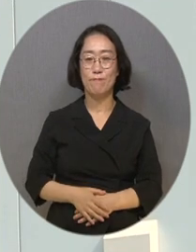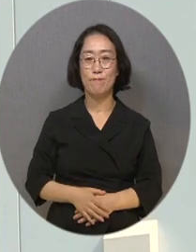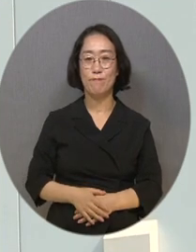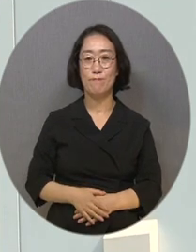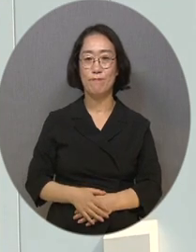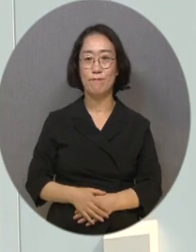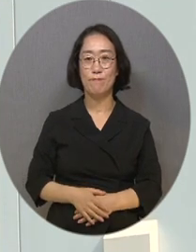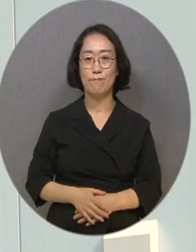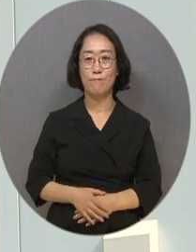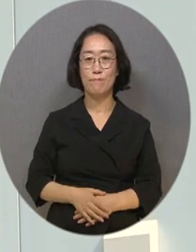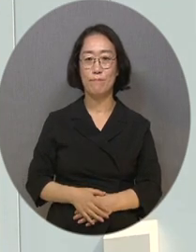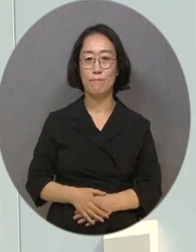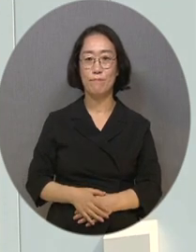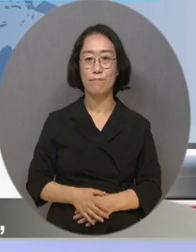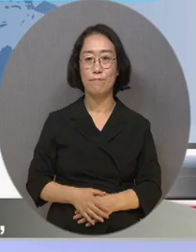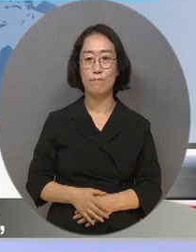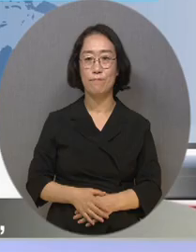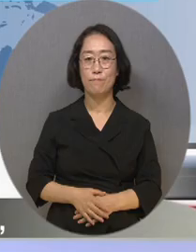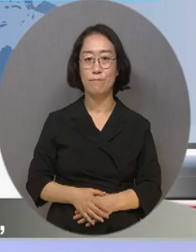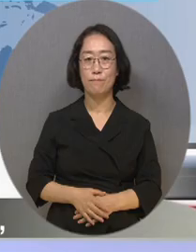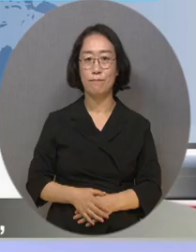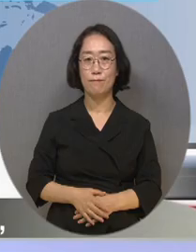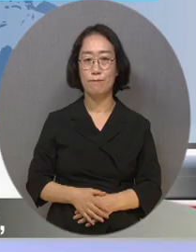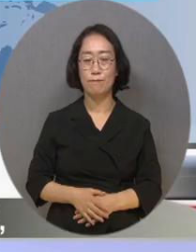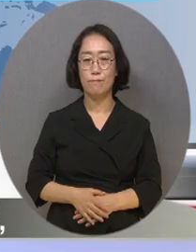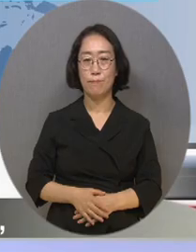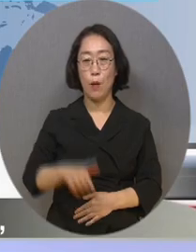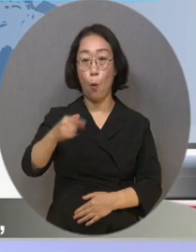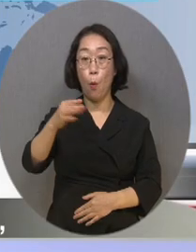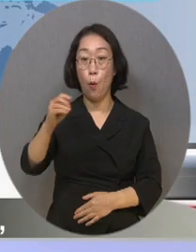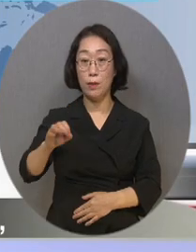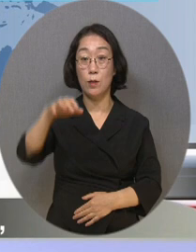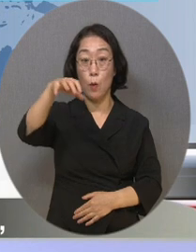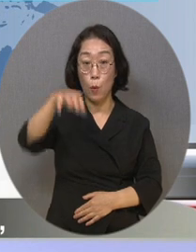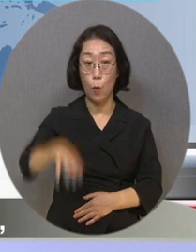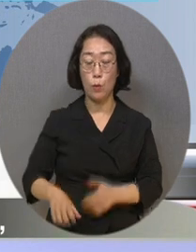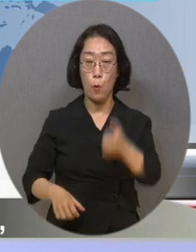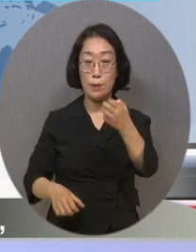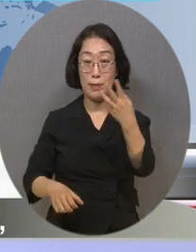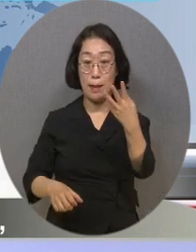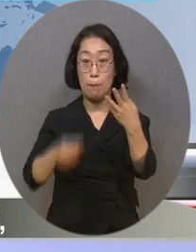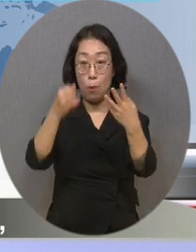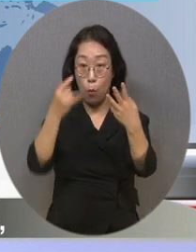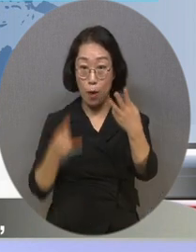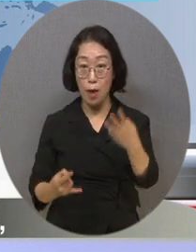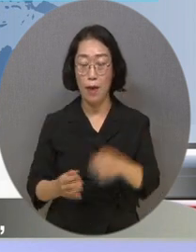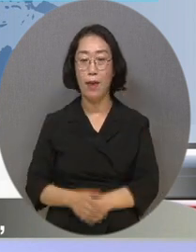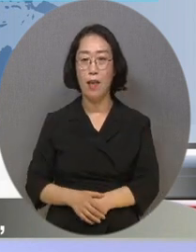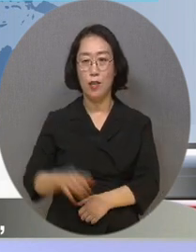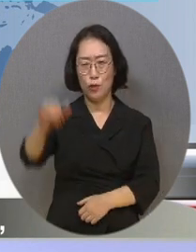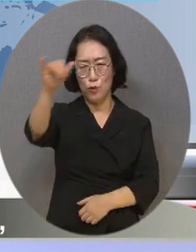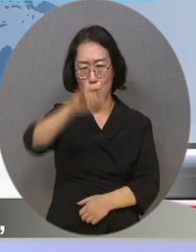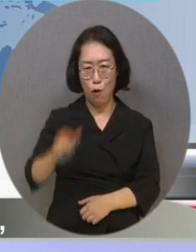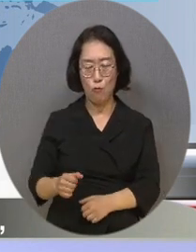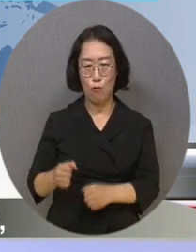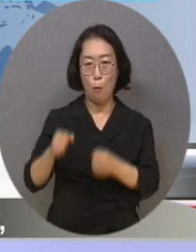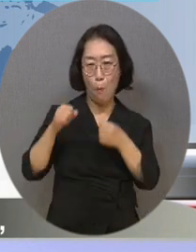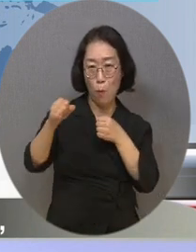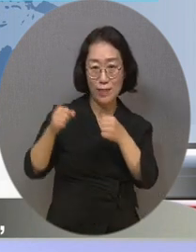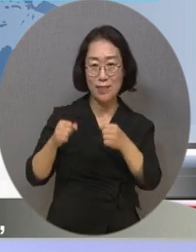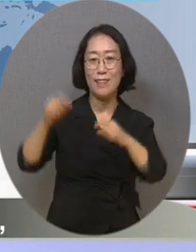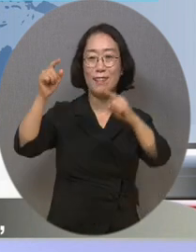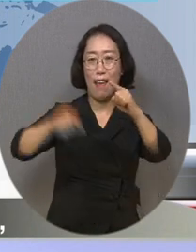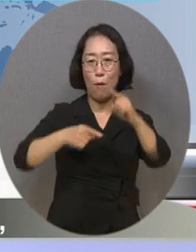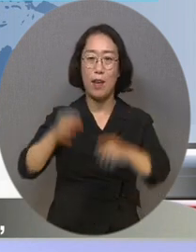정유정입니다. 전남 고흥군에서 제53회 대통령배 전국시도 복싱대회가